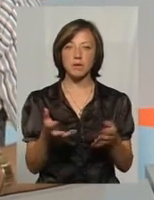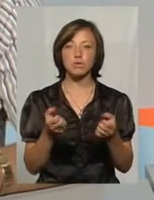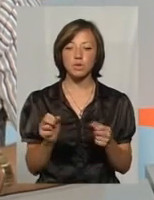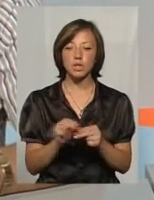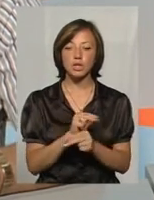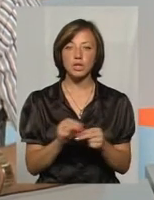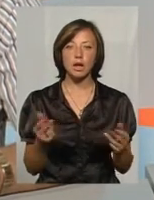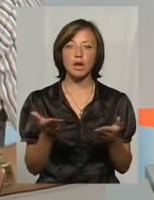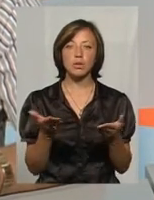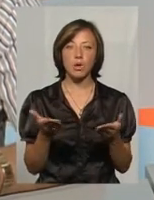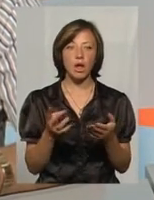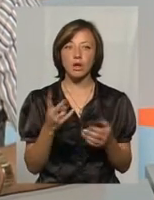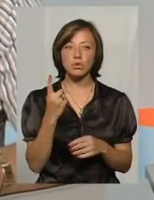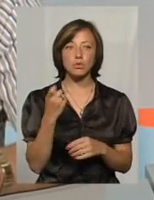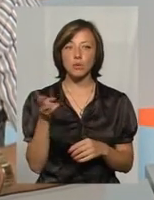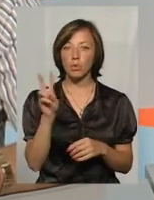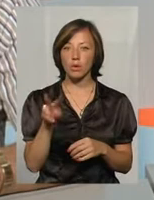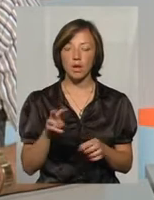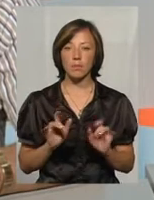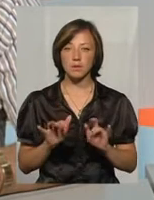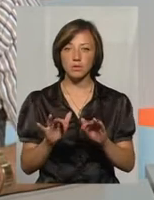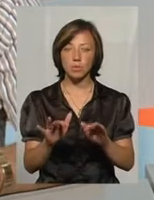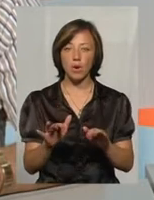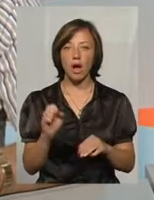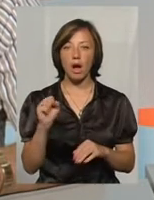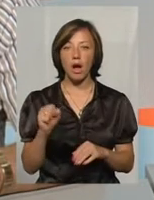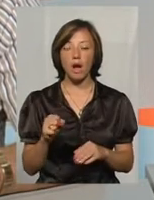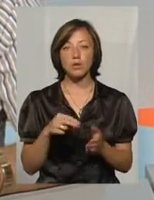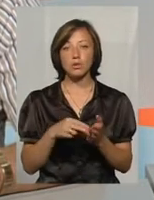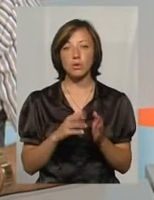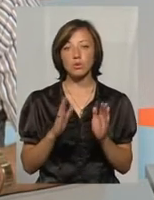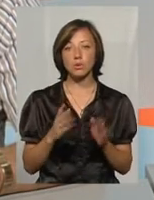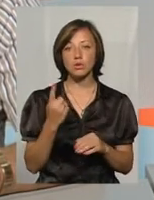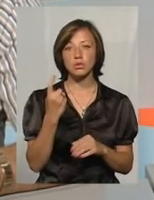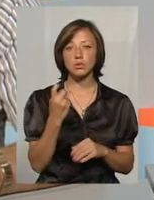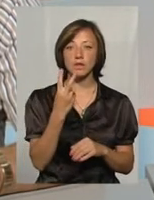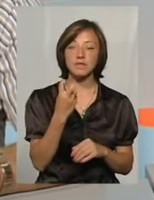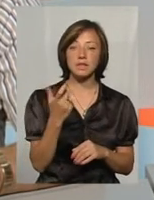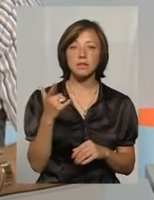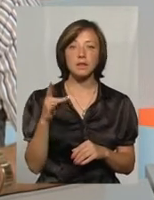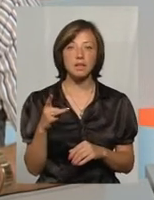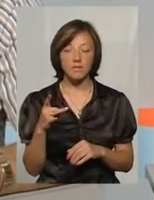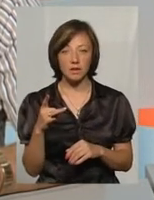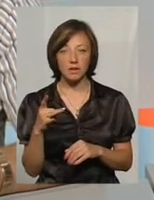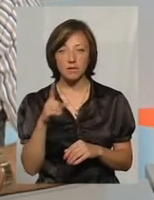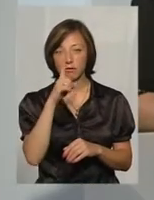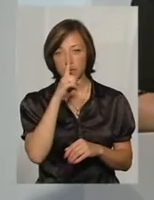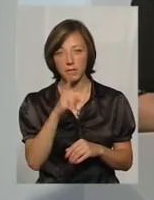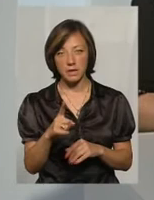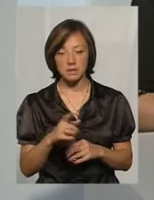лечение, який стоить не 100 доларів процедура діализа, а стоить всего лишь 100-200 гривень в